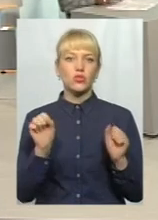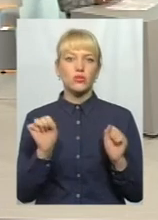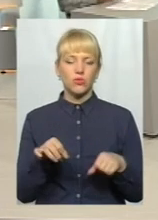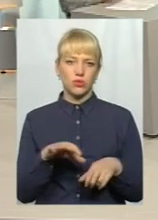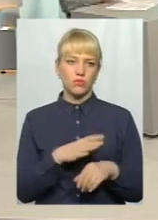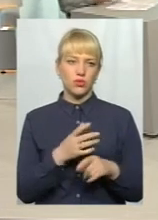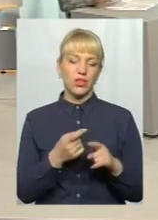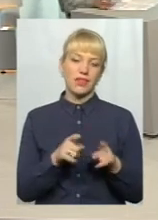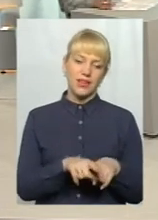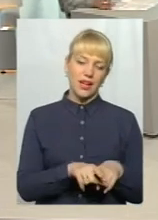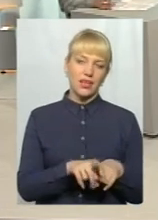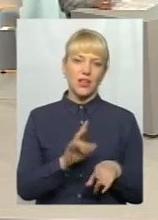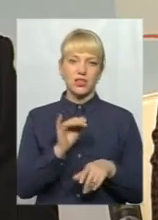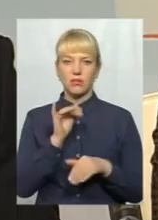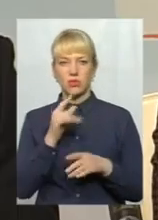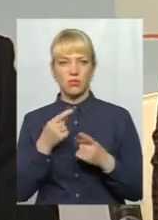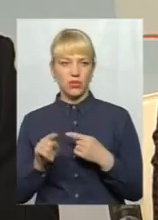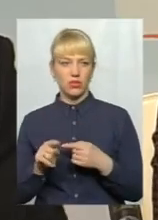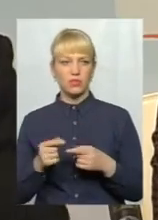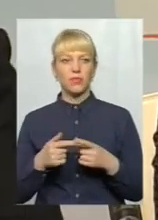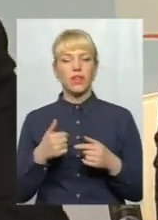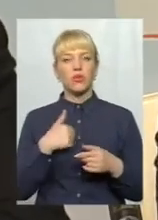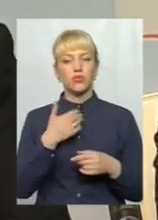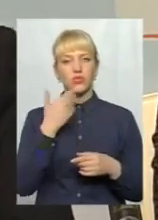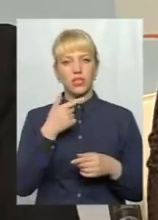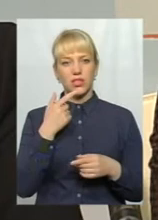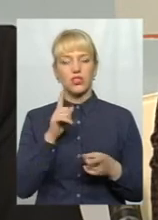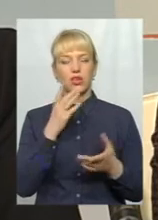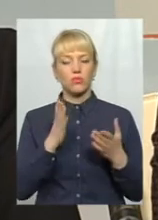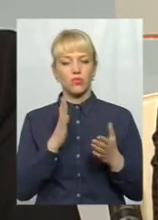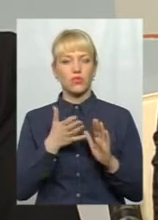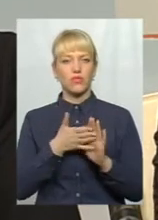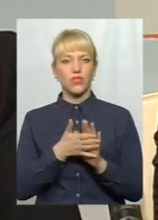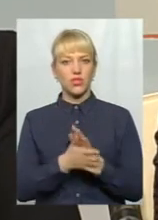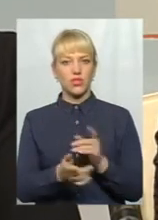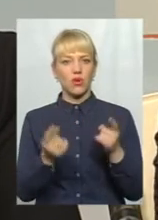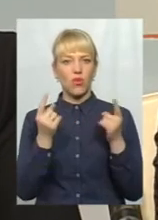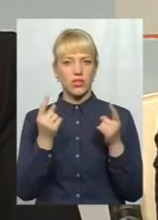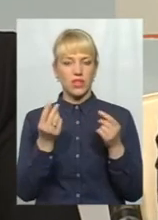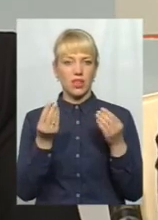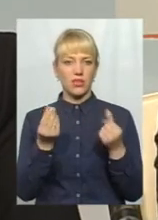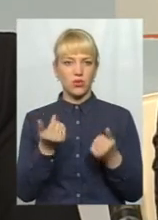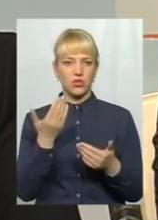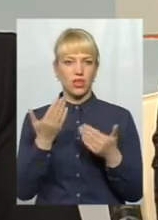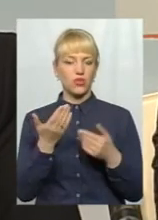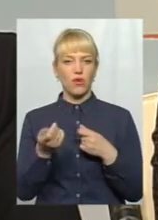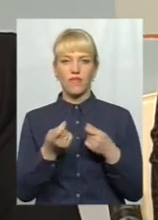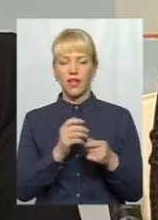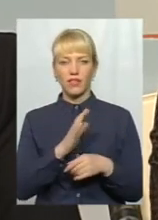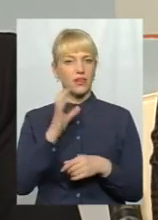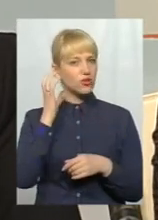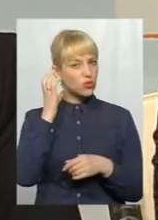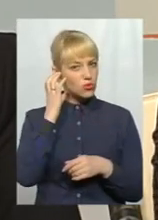ось так, а не так, як вони думають. хочу зазначити, що якщо навіть будуть витрачені ці колосальні кошти, якщо влада не дослухається до,